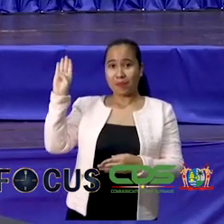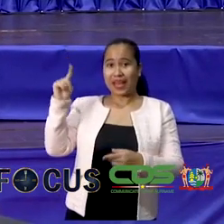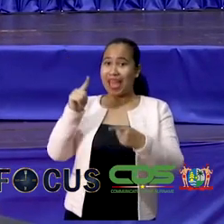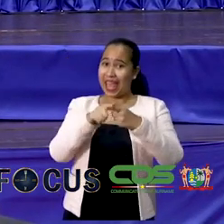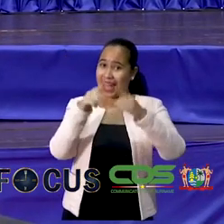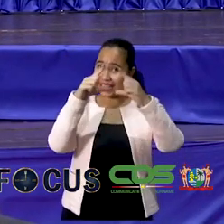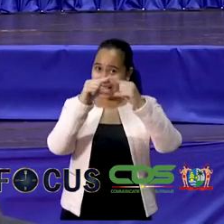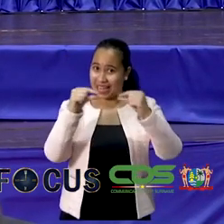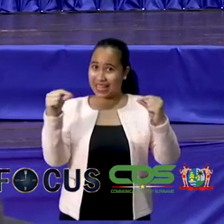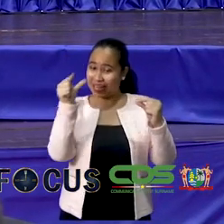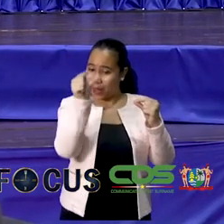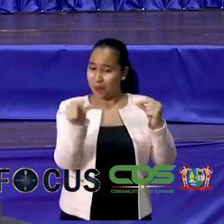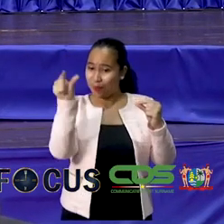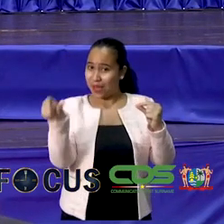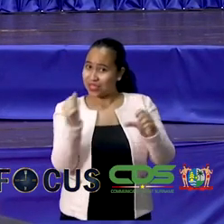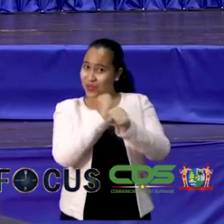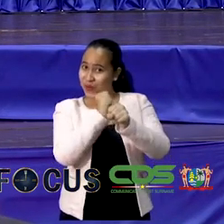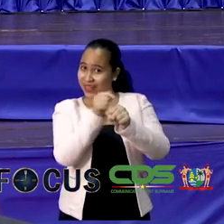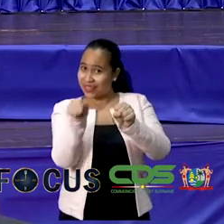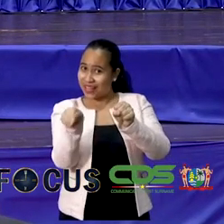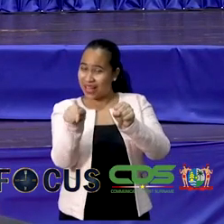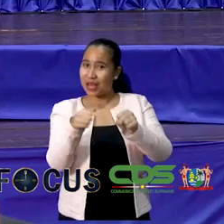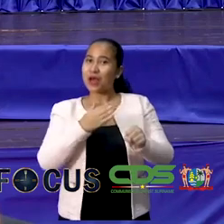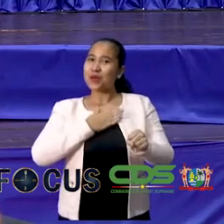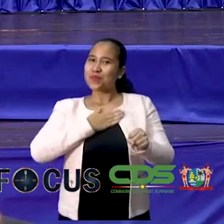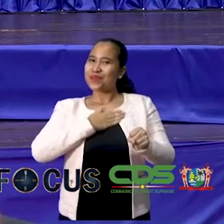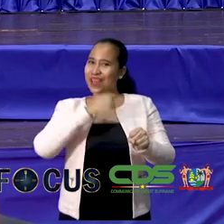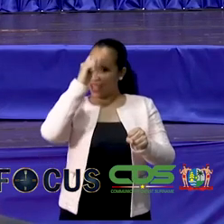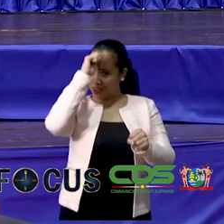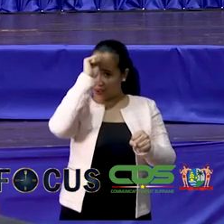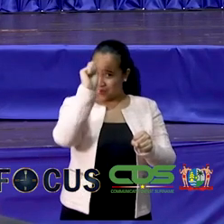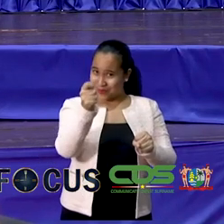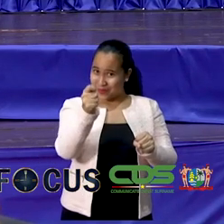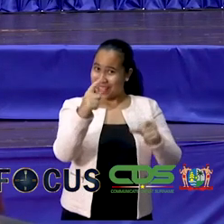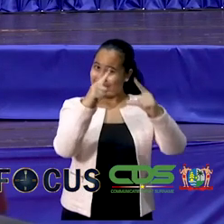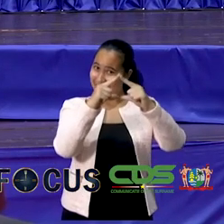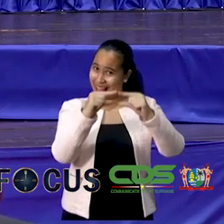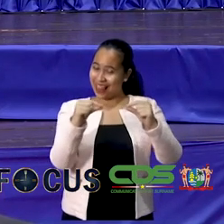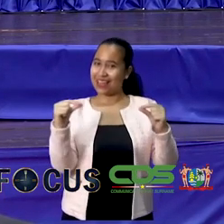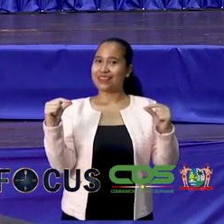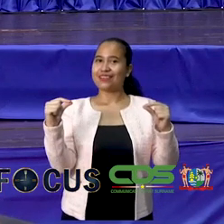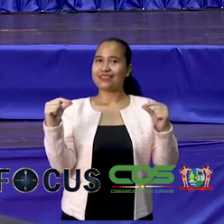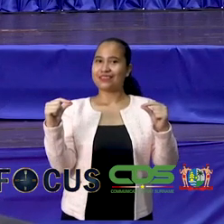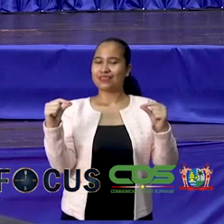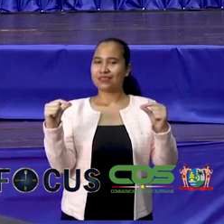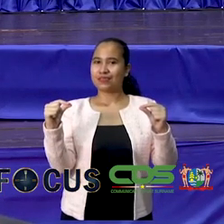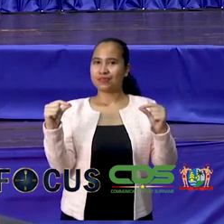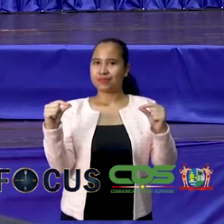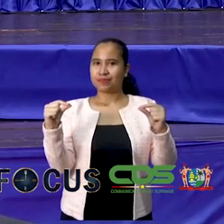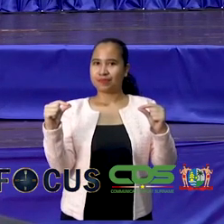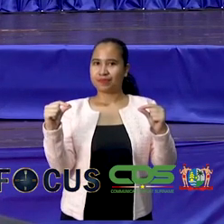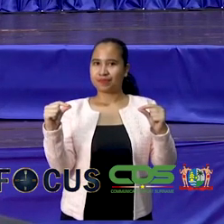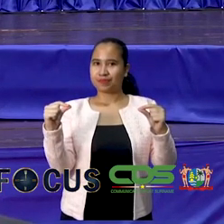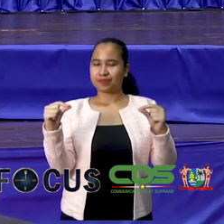Mijn complimenten aan de leden van